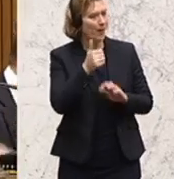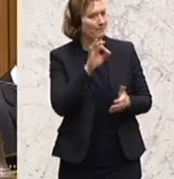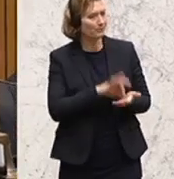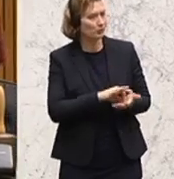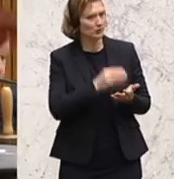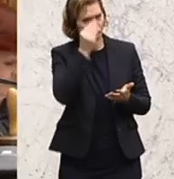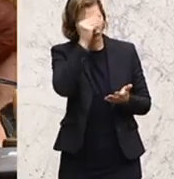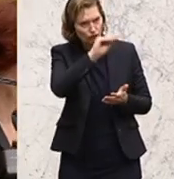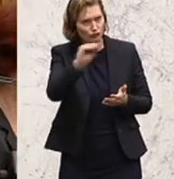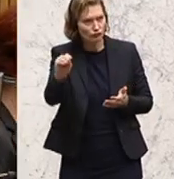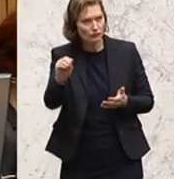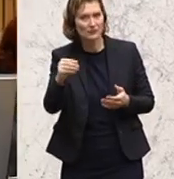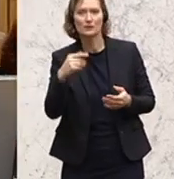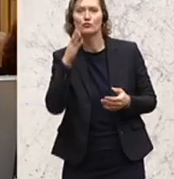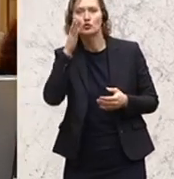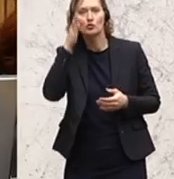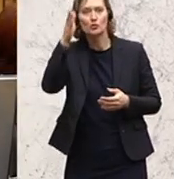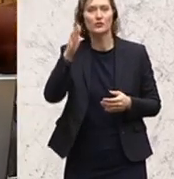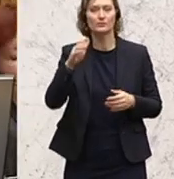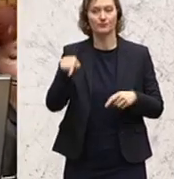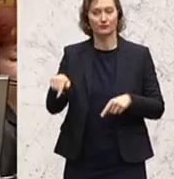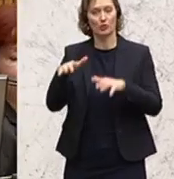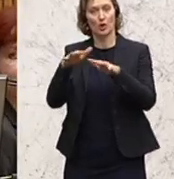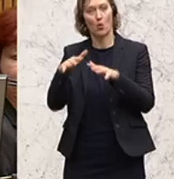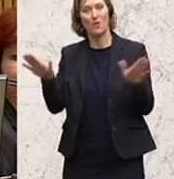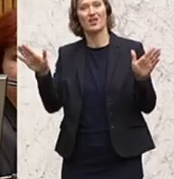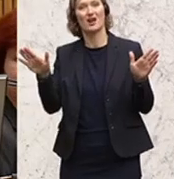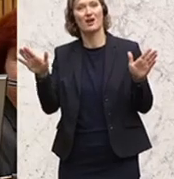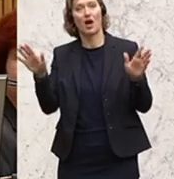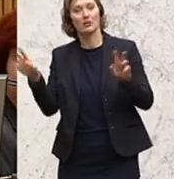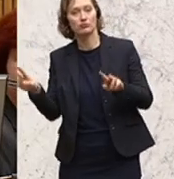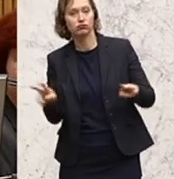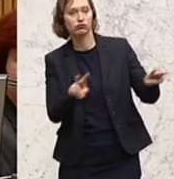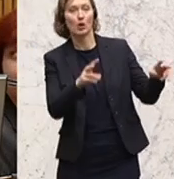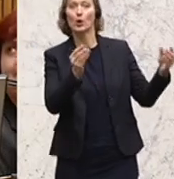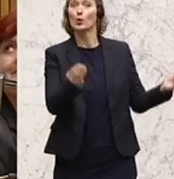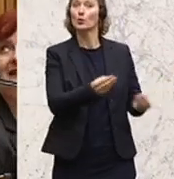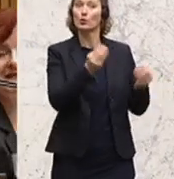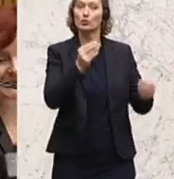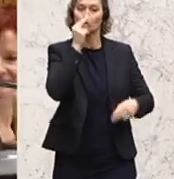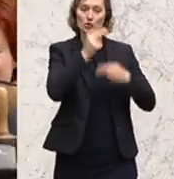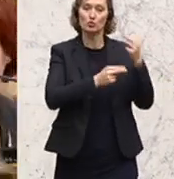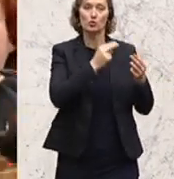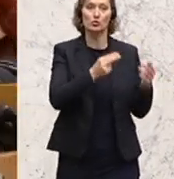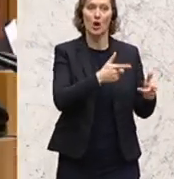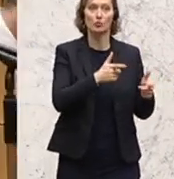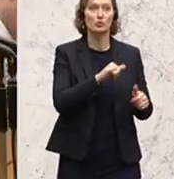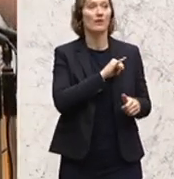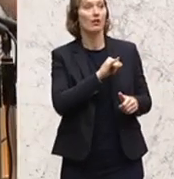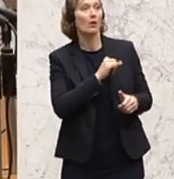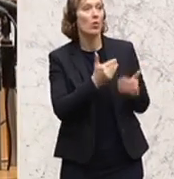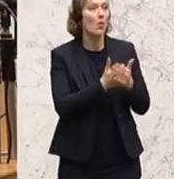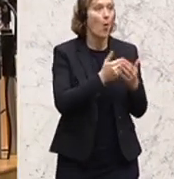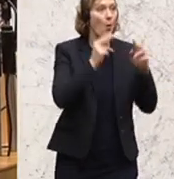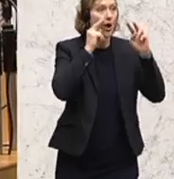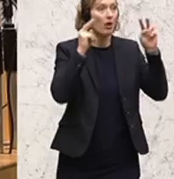meine Damen und Herren. Künftig werden die Augen der Öffentlichkeit wegen dieses Untersuchungsausschusses neu auch noch